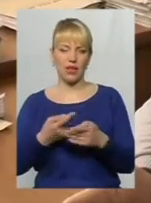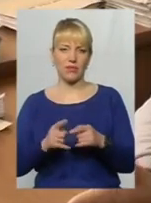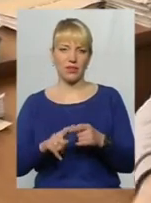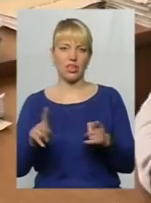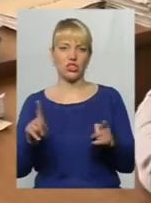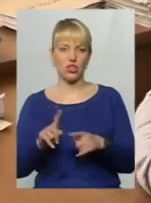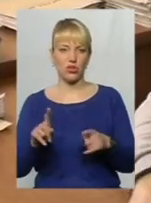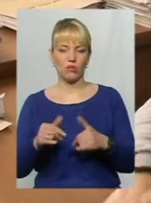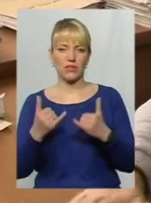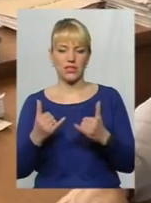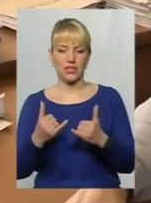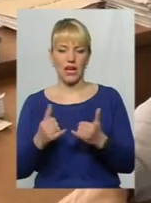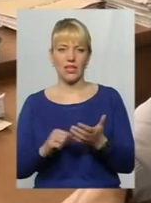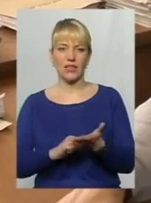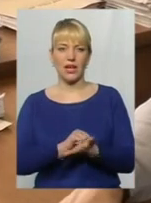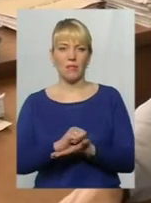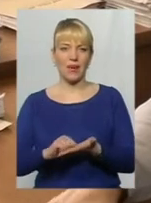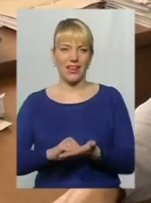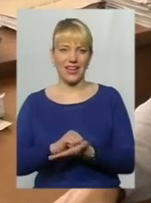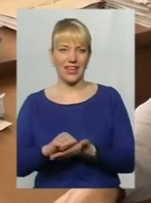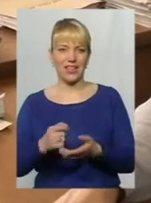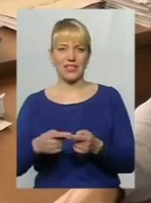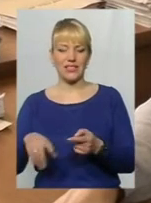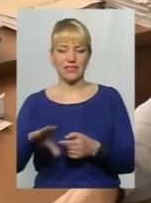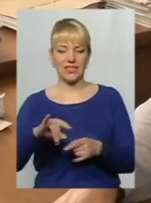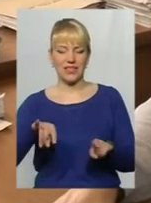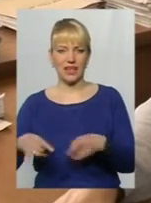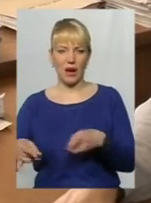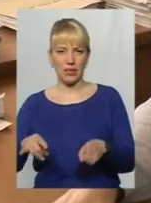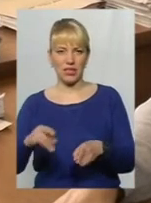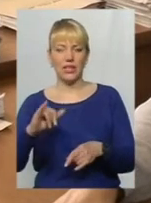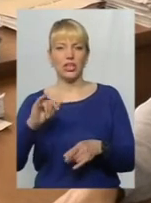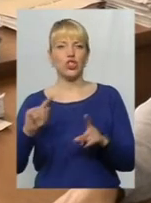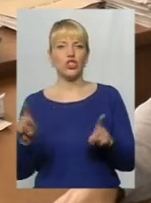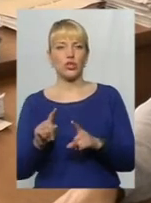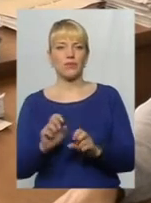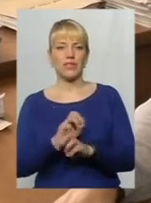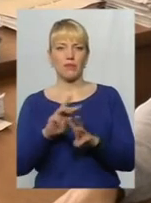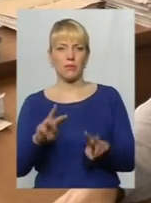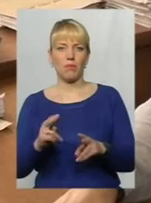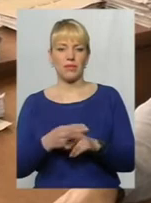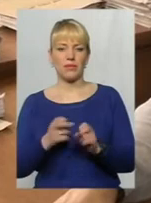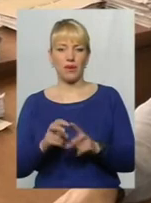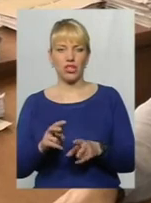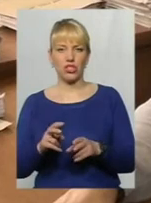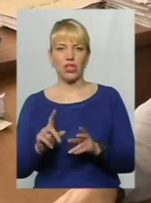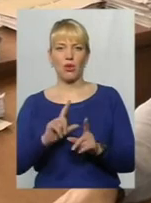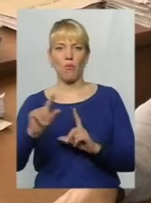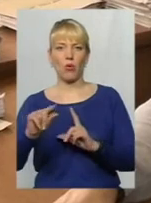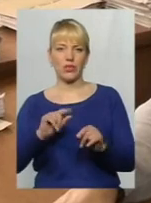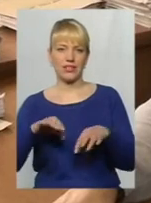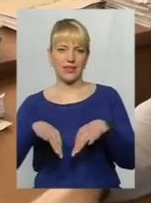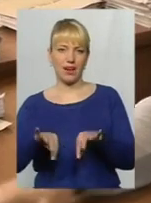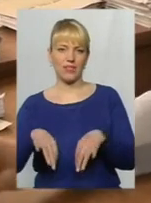ми зараз перекрили, закрили ці всі вулиці, закрили ямки для того, щоб забезпечити безпечний проїзд транспорту.